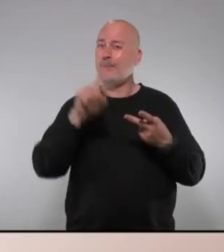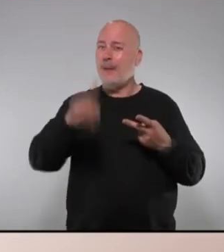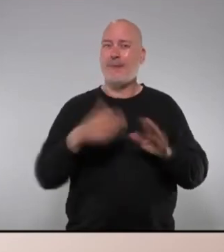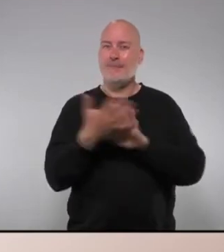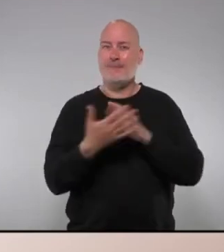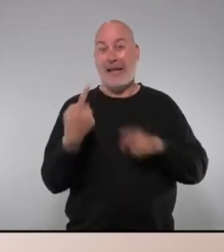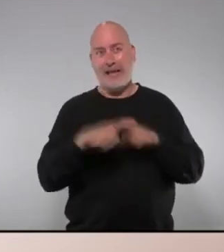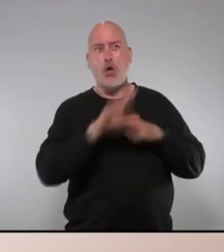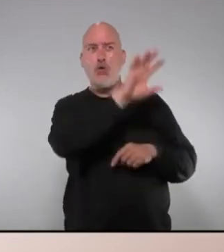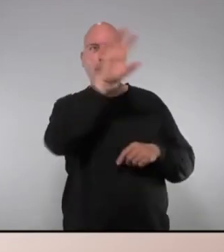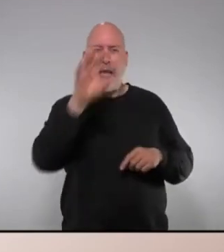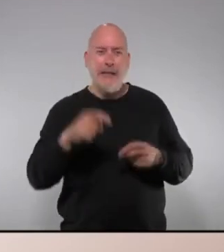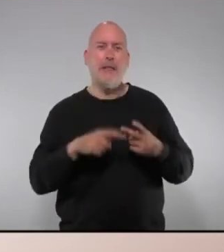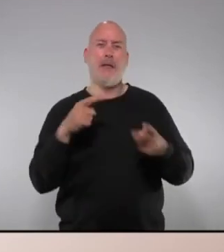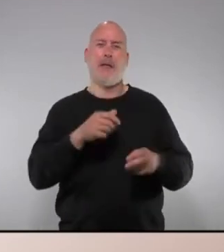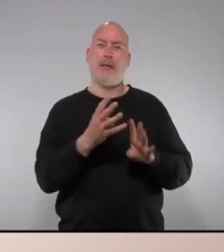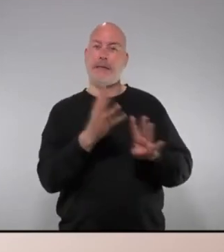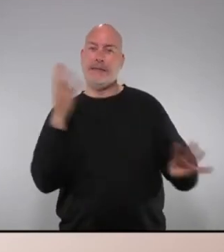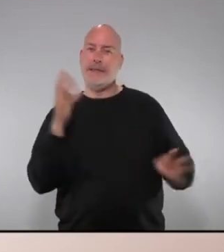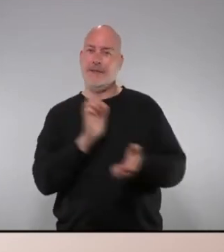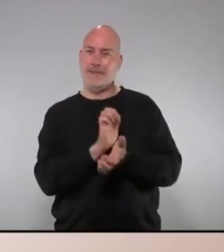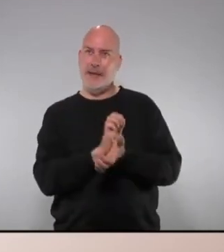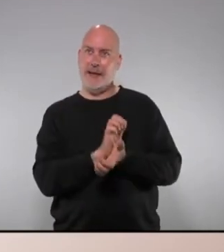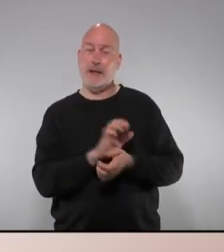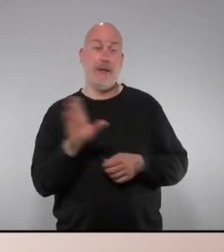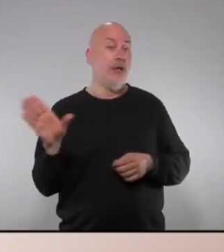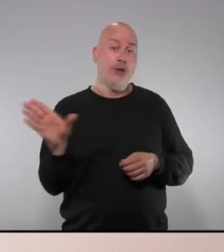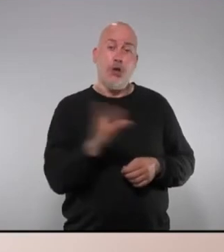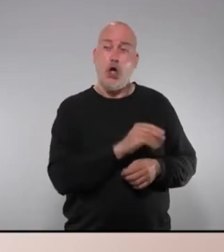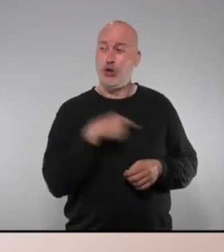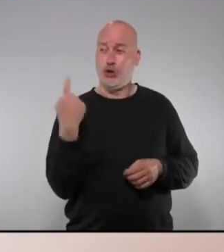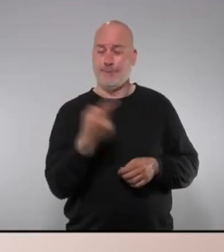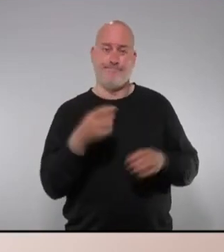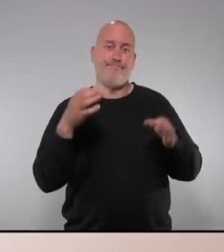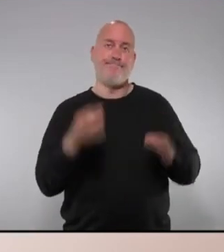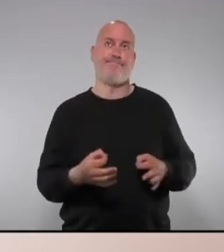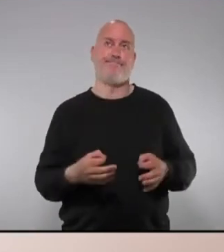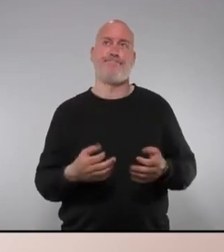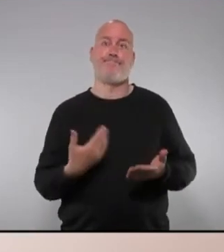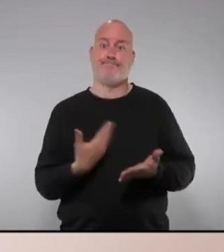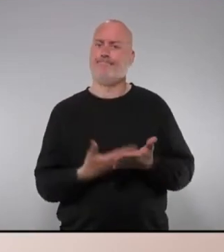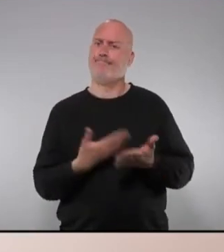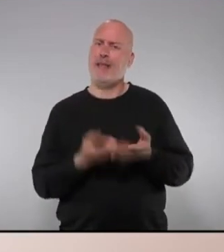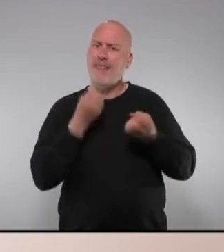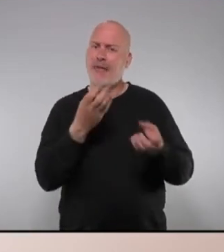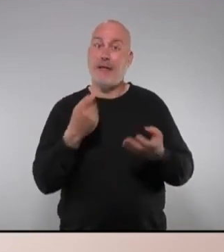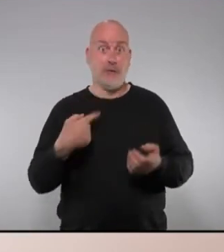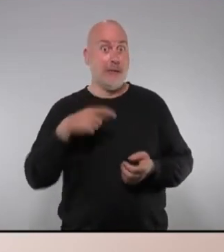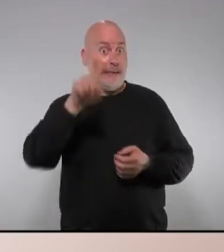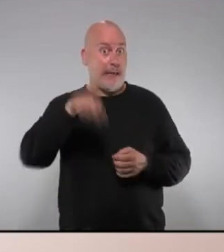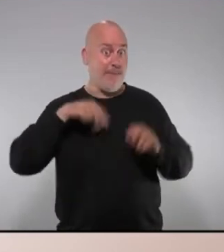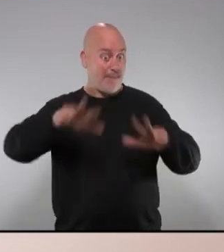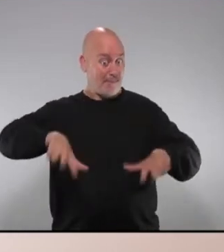comunitats parlava també de les llistes d'espera i tots traiem posem sobre la taula moltíssimes dades permeti'm que també em